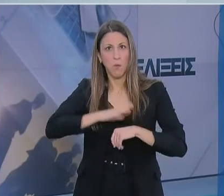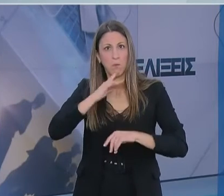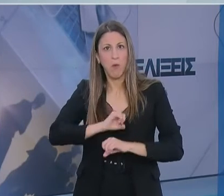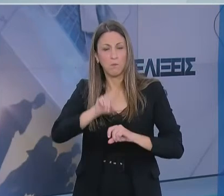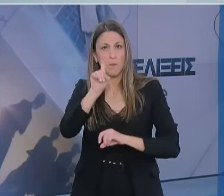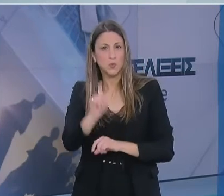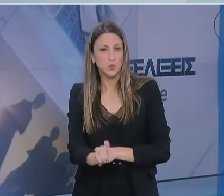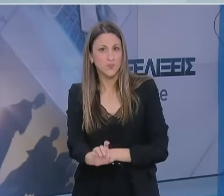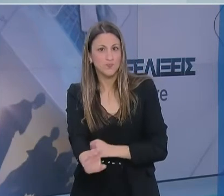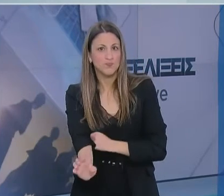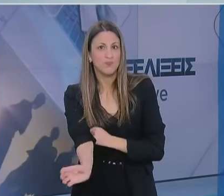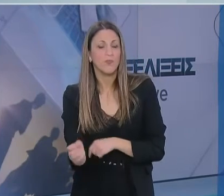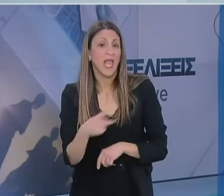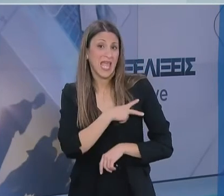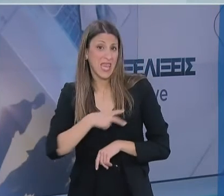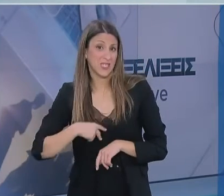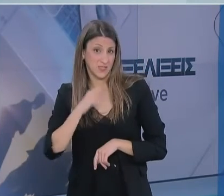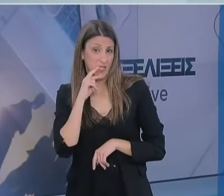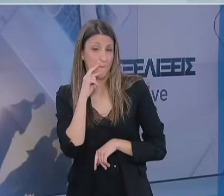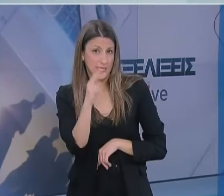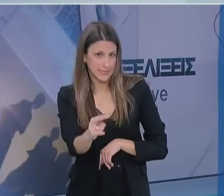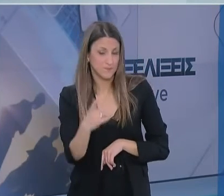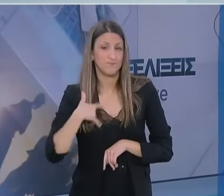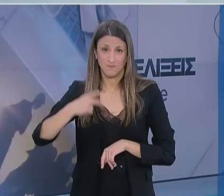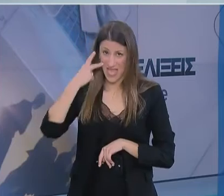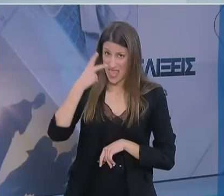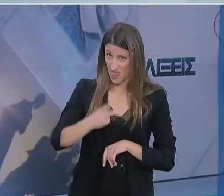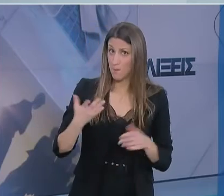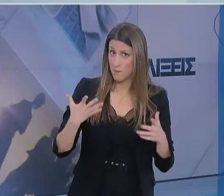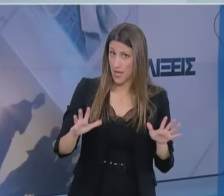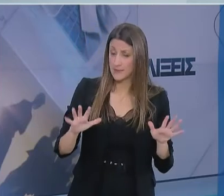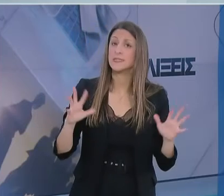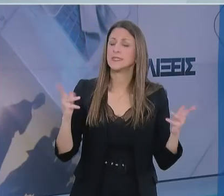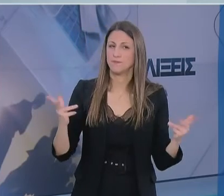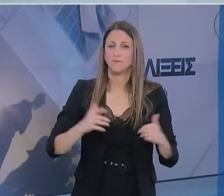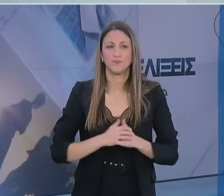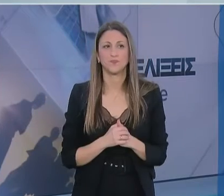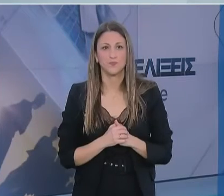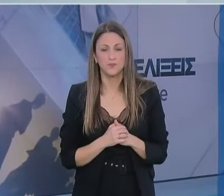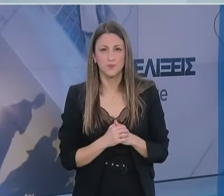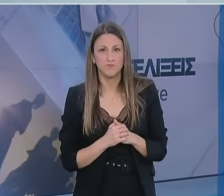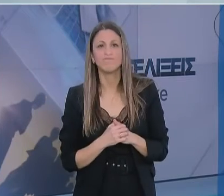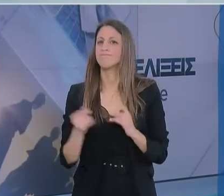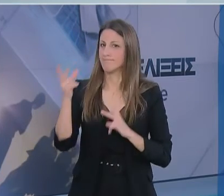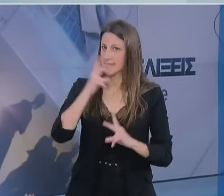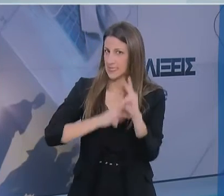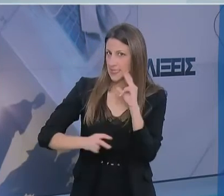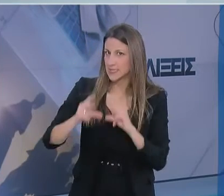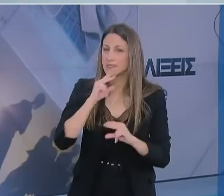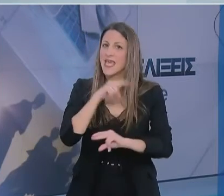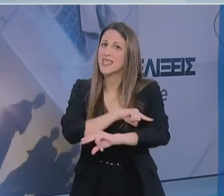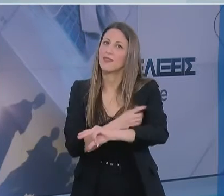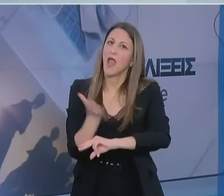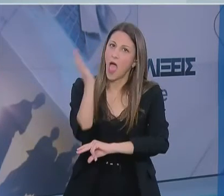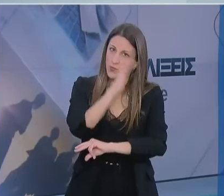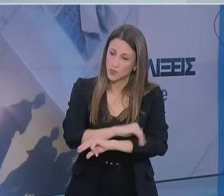Δεν ξέρω αν ο Υπουργός θέλει να πει κάτι. Εγώ να σας πω αυτό που έχω δει και μου κάνει εντύπωση επιστημονικά και το έχω συζητήσει και με συναδέλφους. Κάποια από